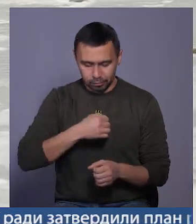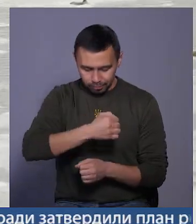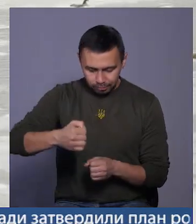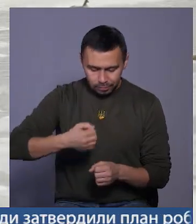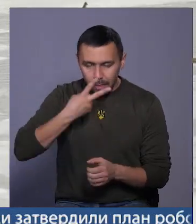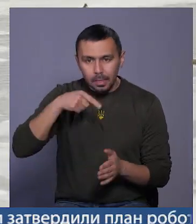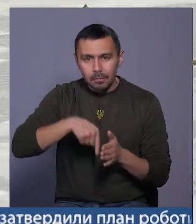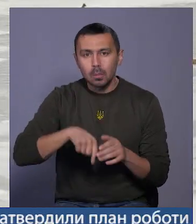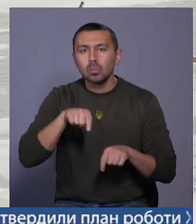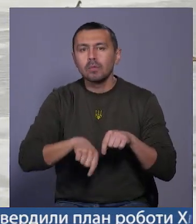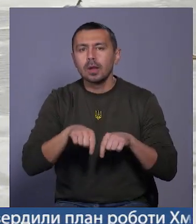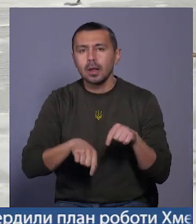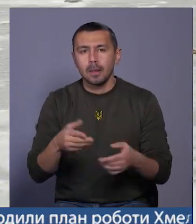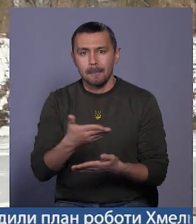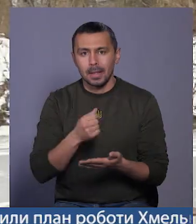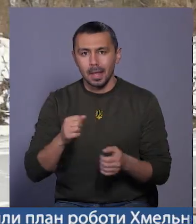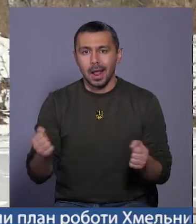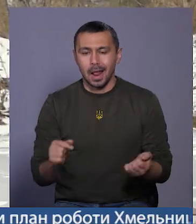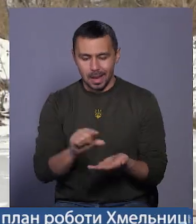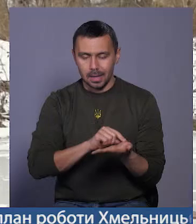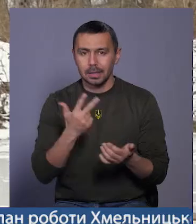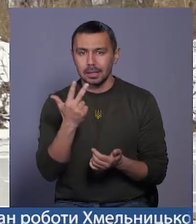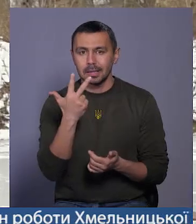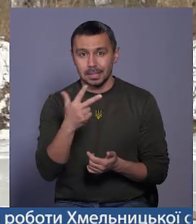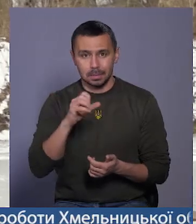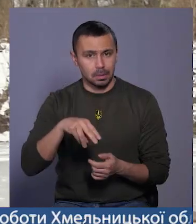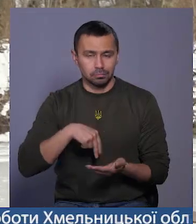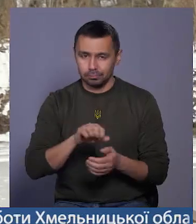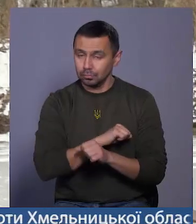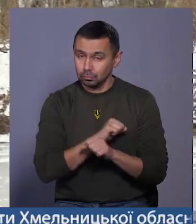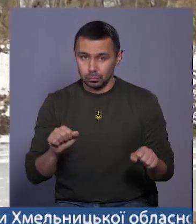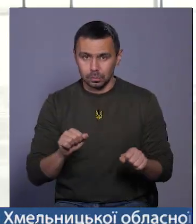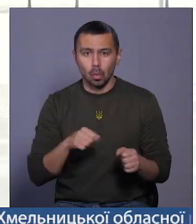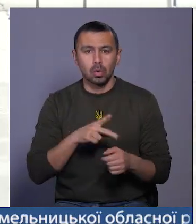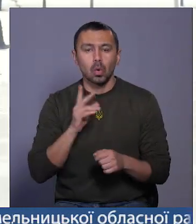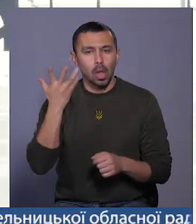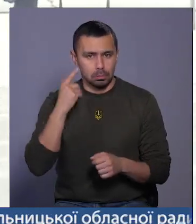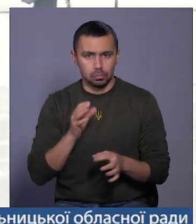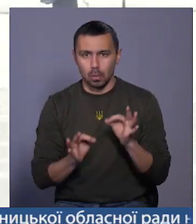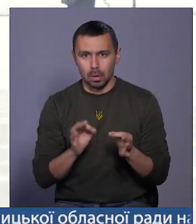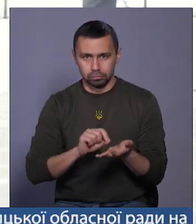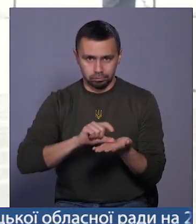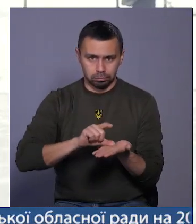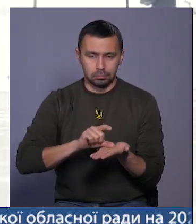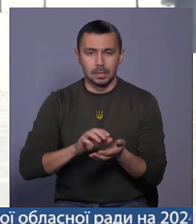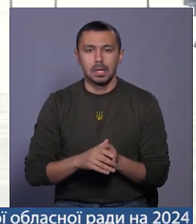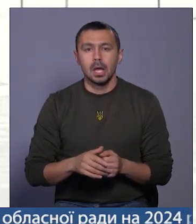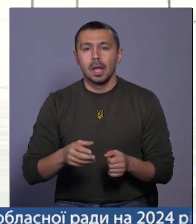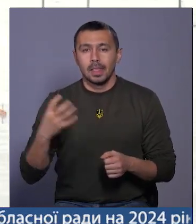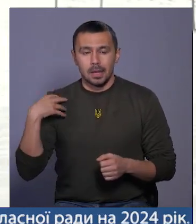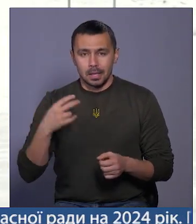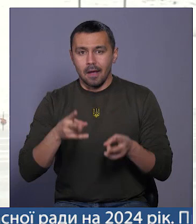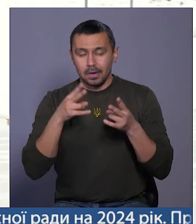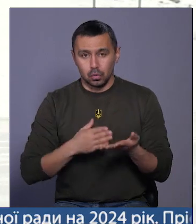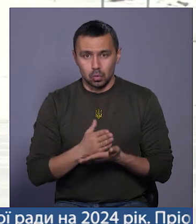дивимося. Ми на лід 3 сантиметри не ходимо, ходимо, коли вже лід став нормальний». Начальник аварійно-рятувальної служби на